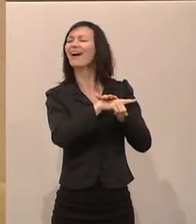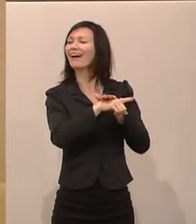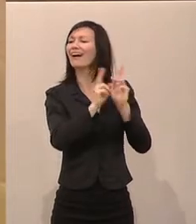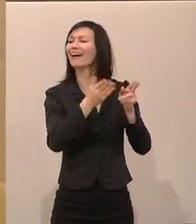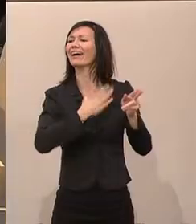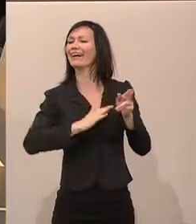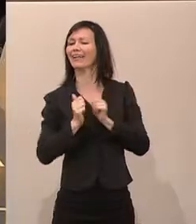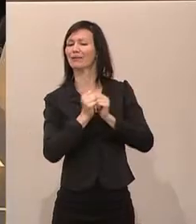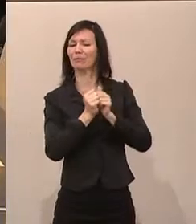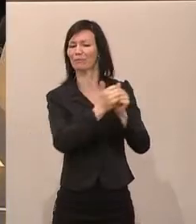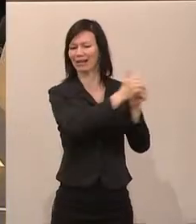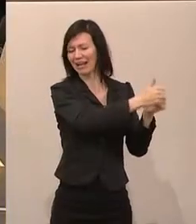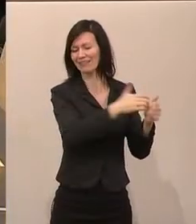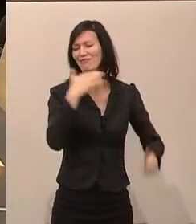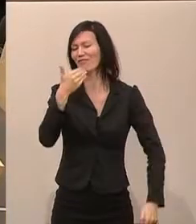herzlichen Dank.